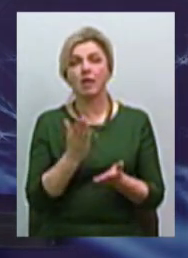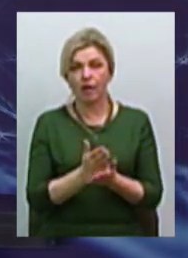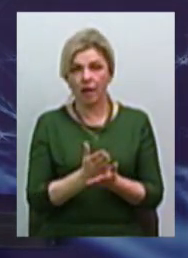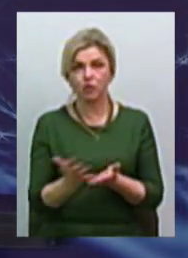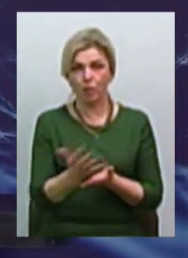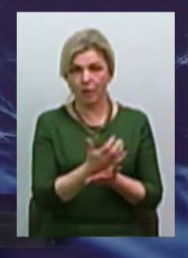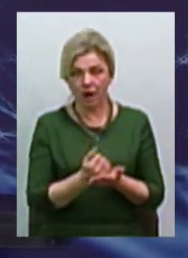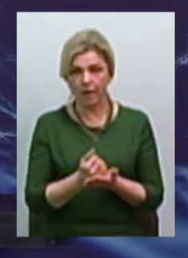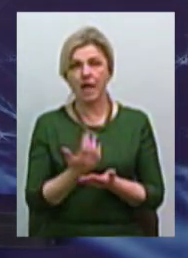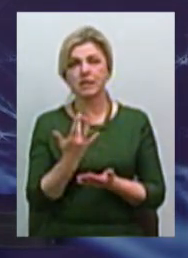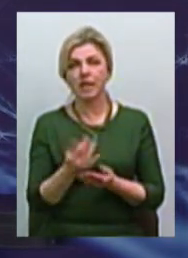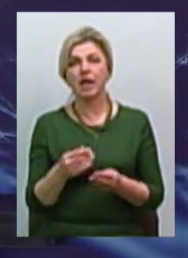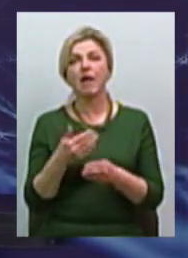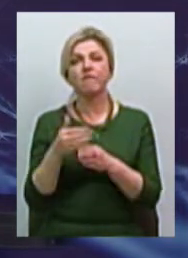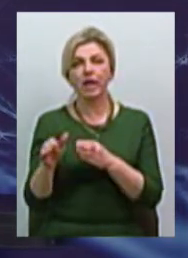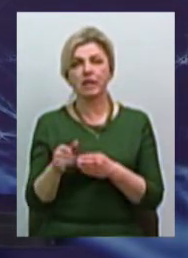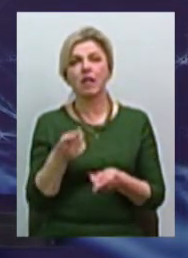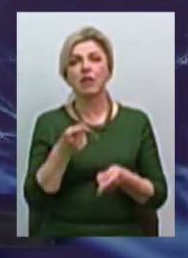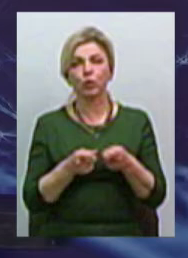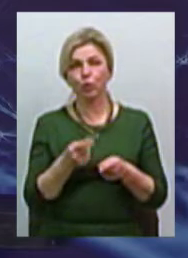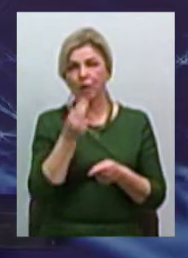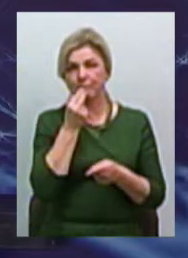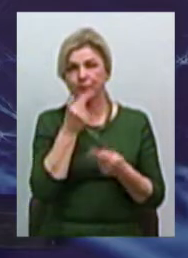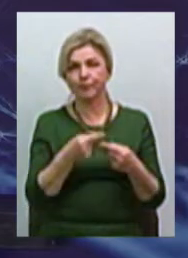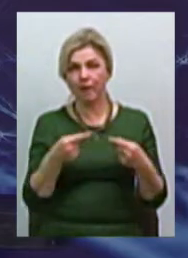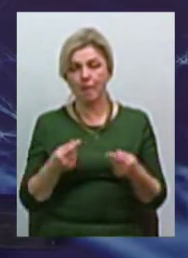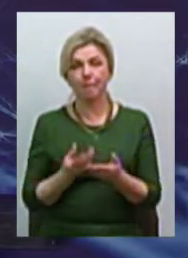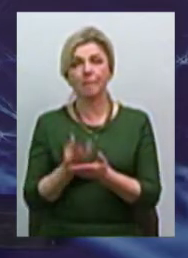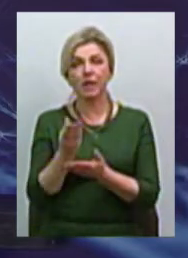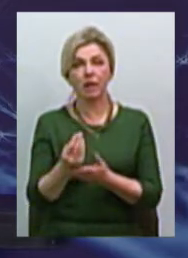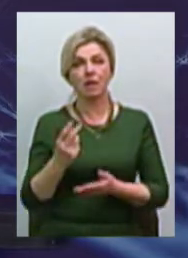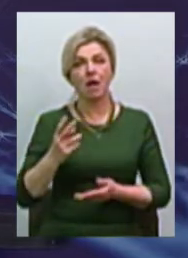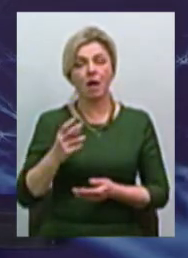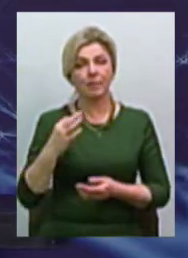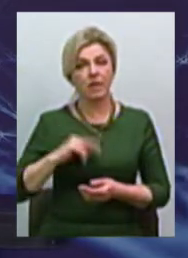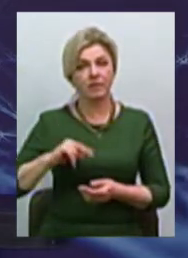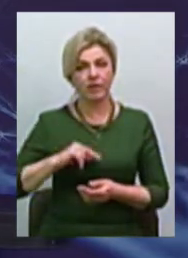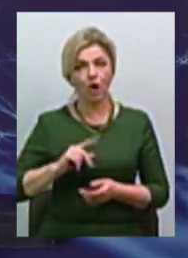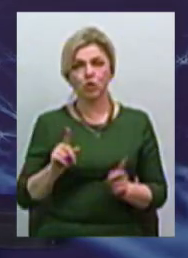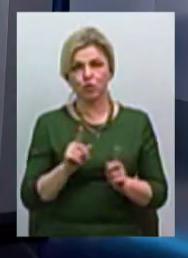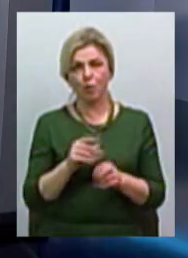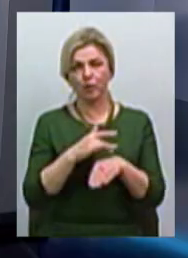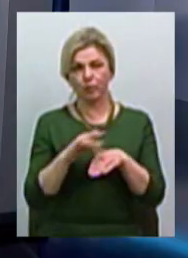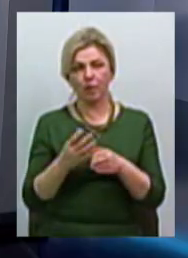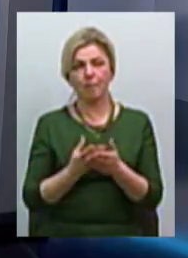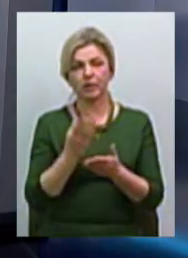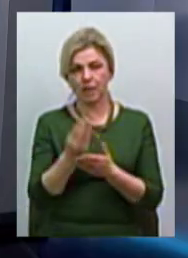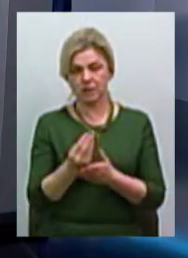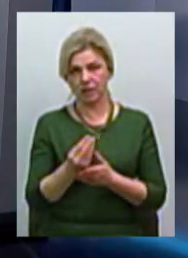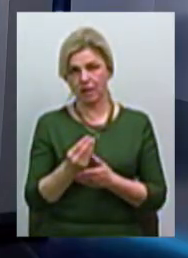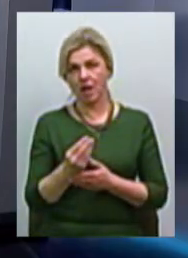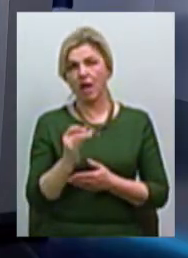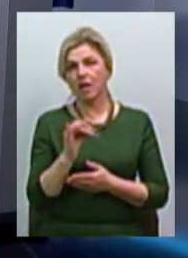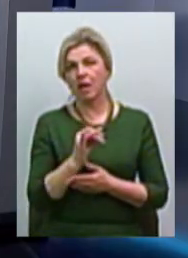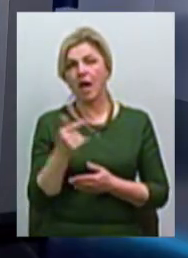видали натура оплатою працівникам, для того, щоб погасити цю заборгованості з виплати заробітної плати. Дуже складно було. Рівня